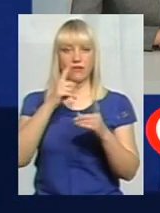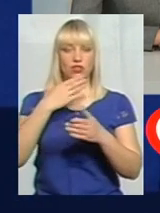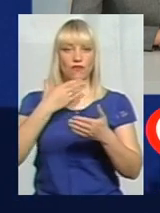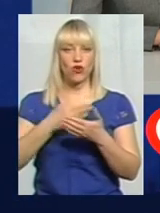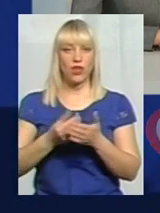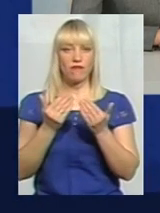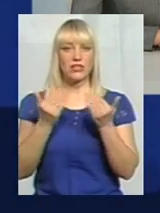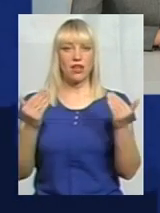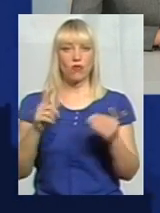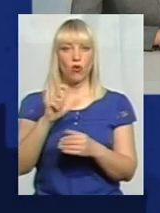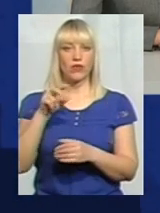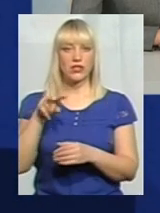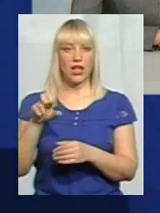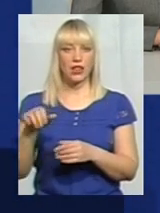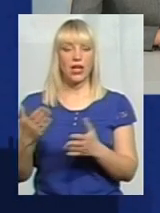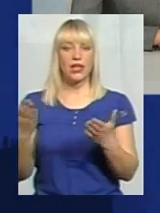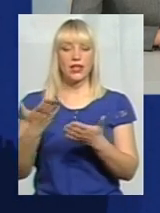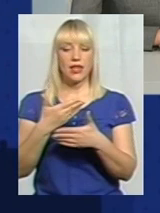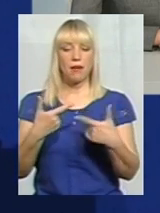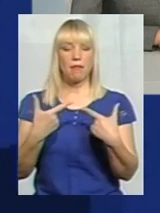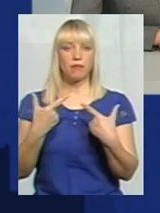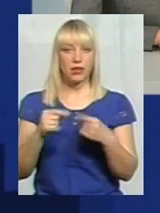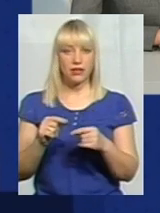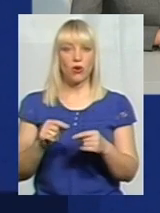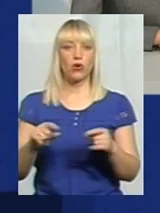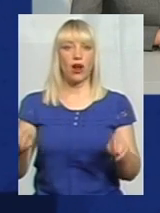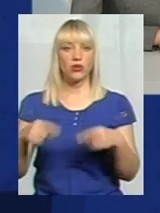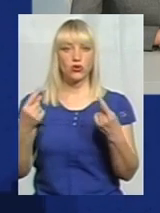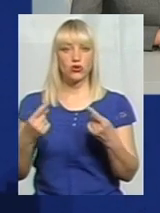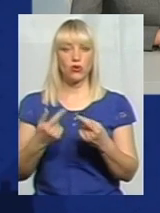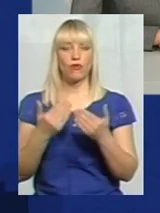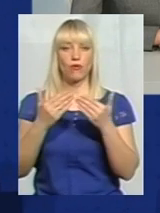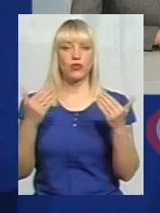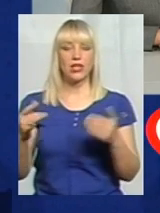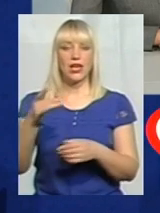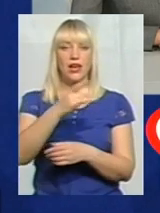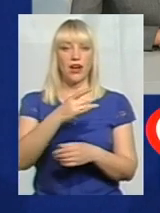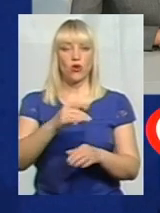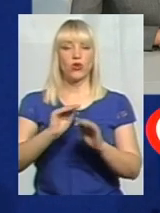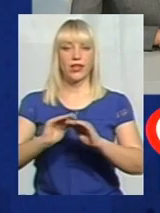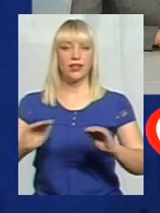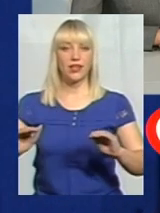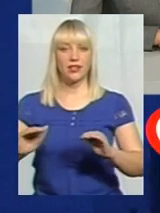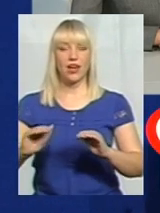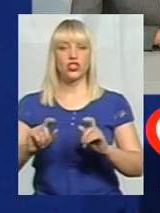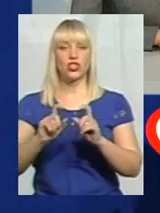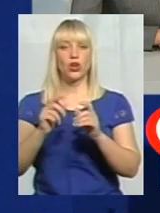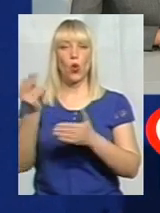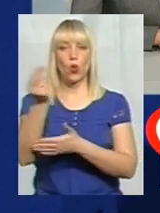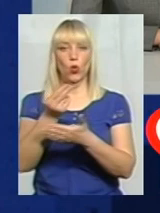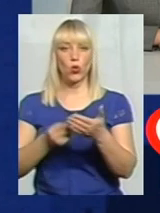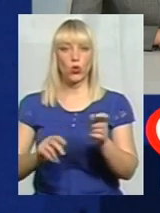ми постійно організуємо виставки із районних дитячих художніх шкіл, які